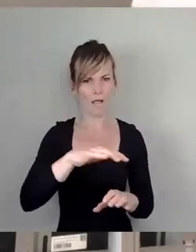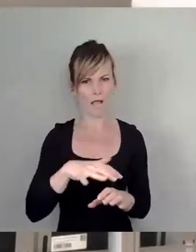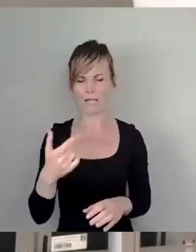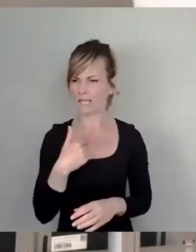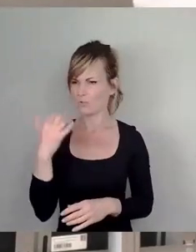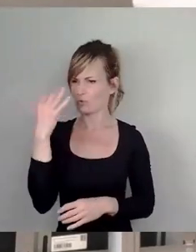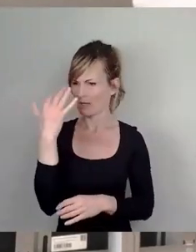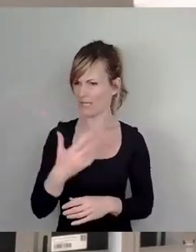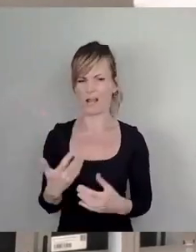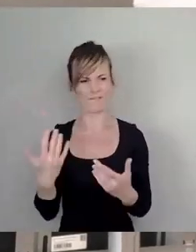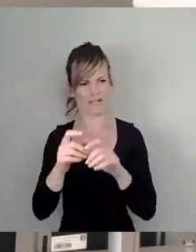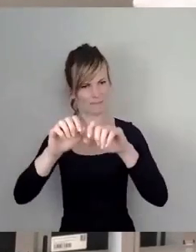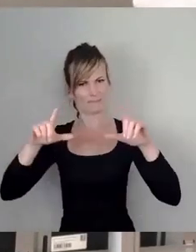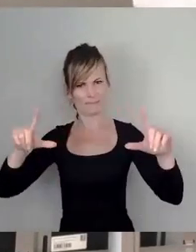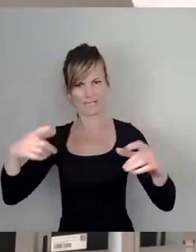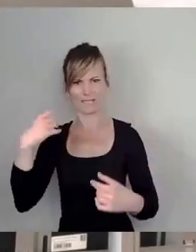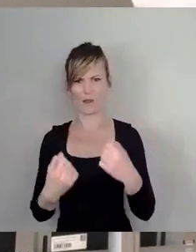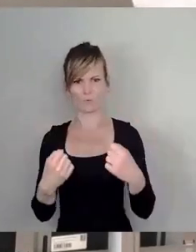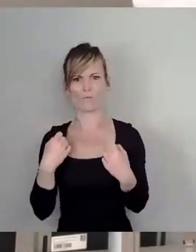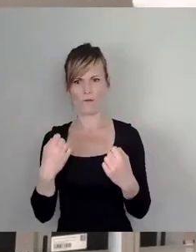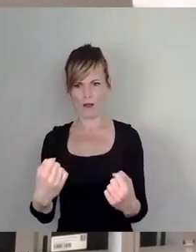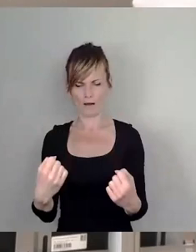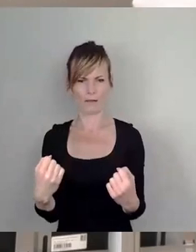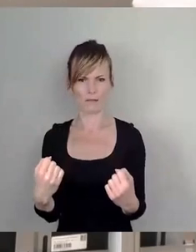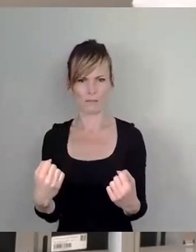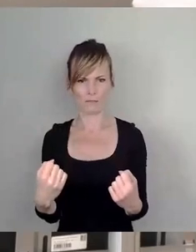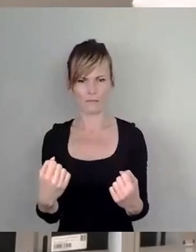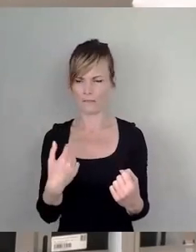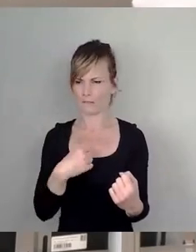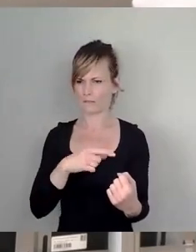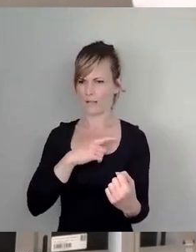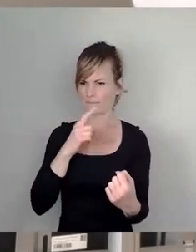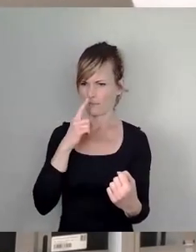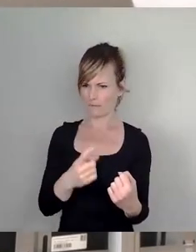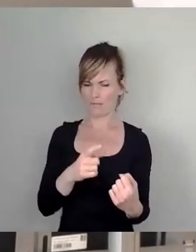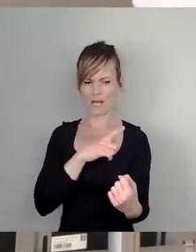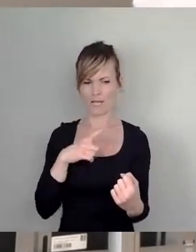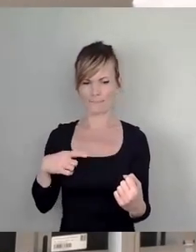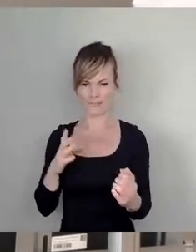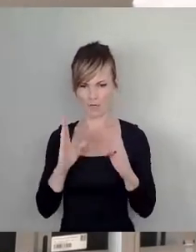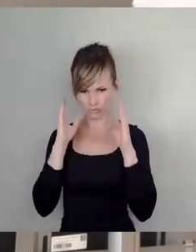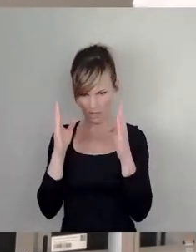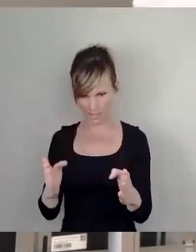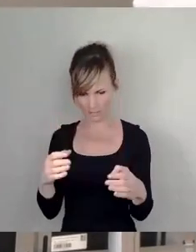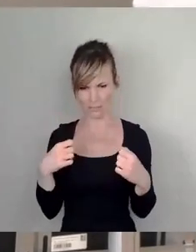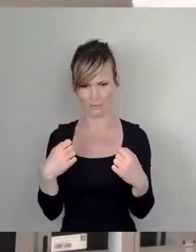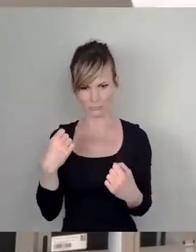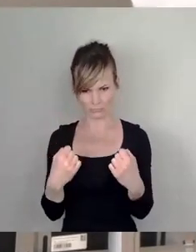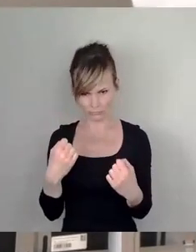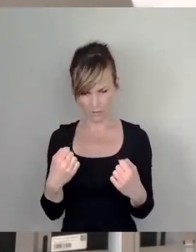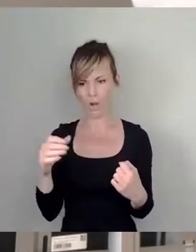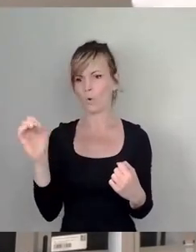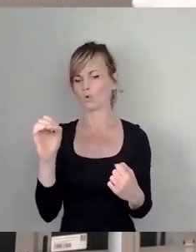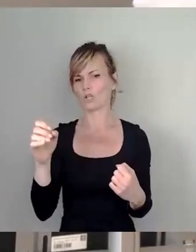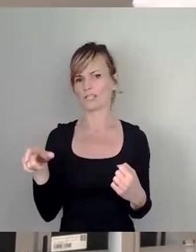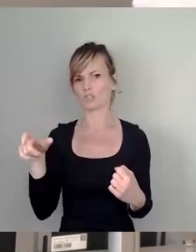für ein Bild von einem Autofahrer, wenn man annimmt, dass der die Leipziger Straße langfährt, in der Oscherzer Straße so schon die Menschen